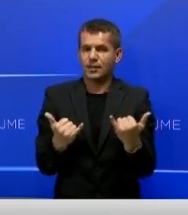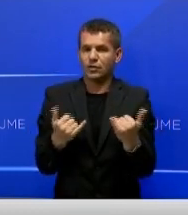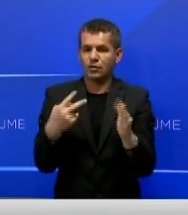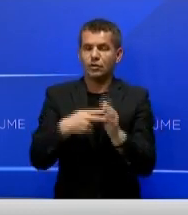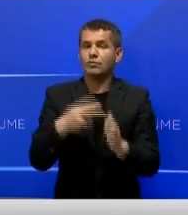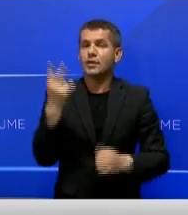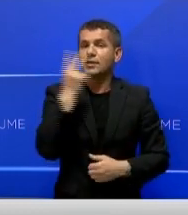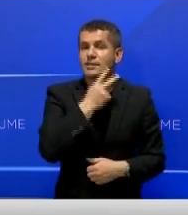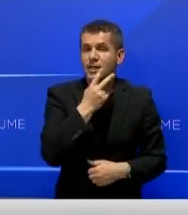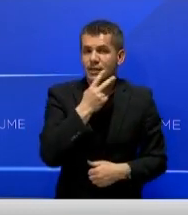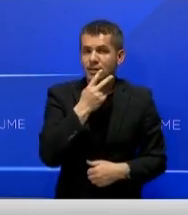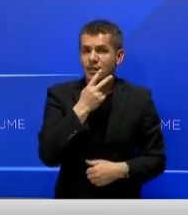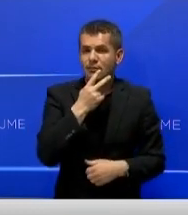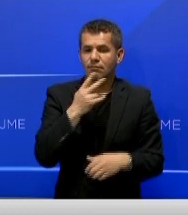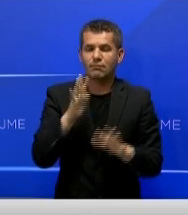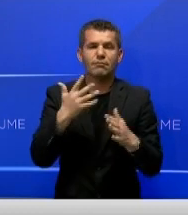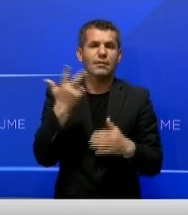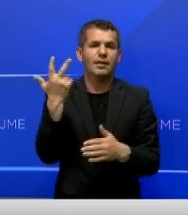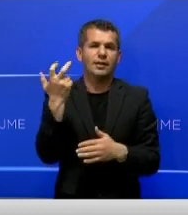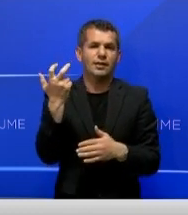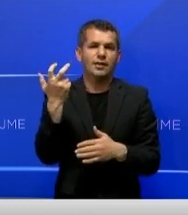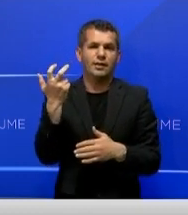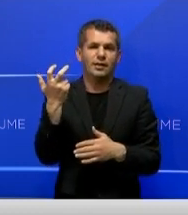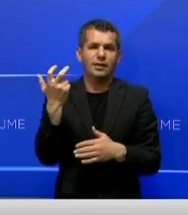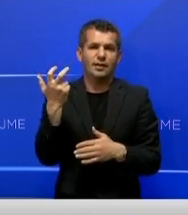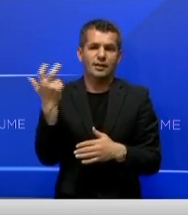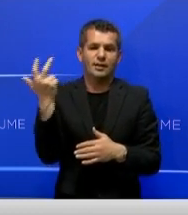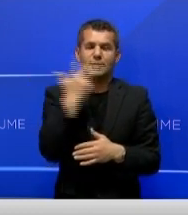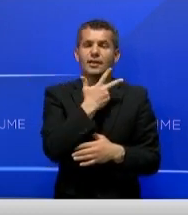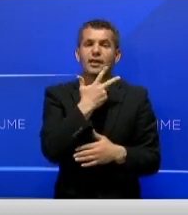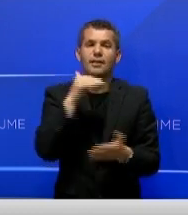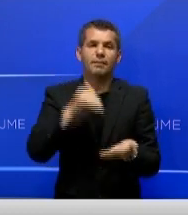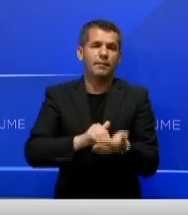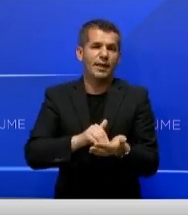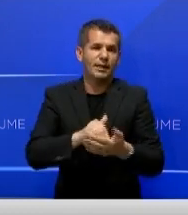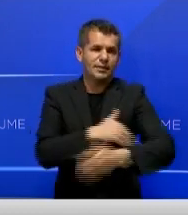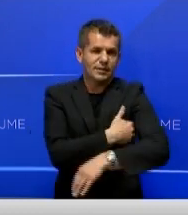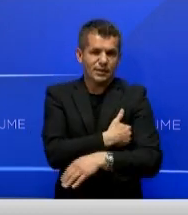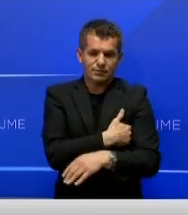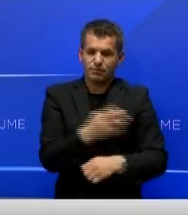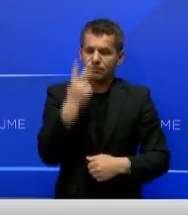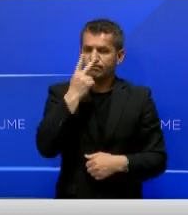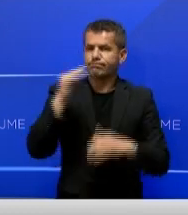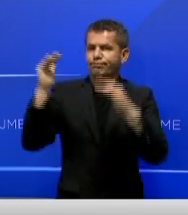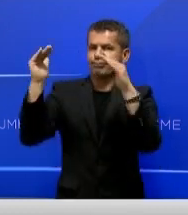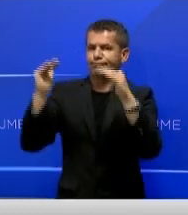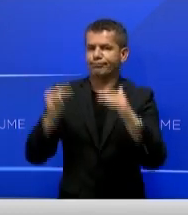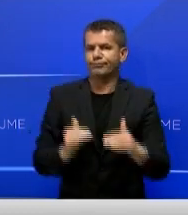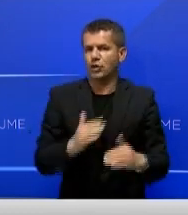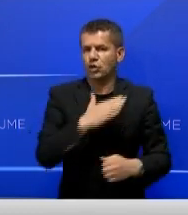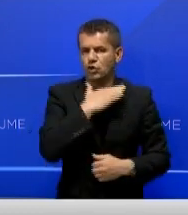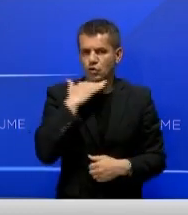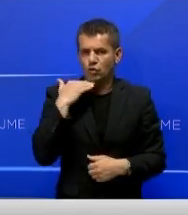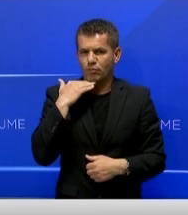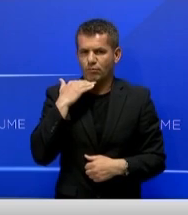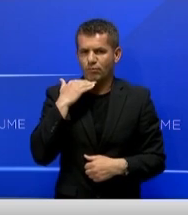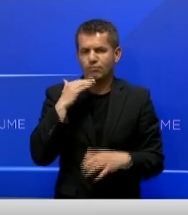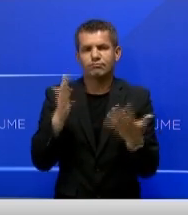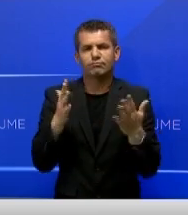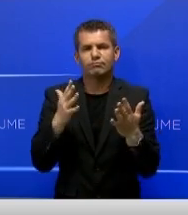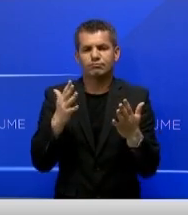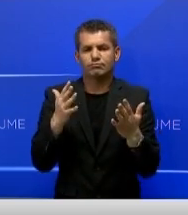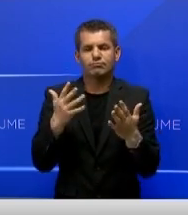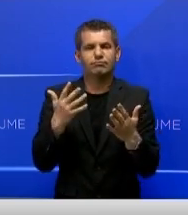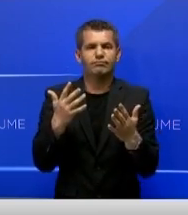vitin 2020 kemi 330.000 në zëndz, që ka të dhe për në rëmënjët në nëmët të zëndzve për